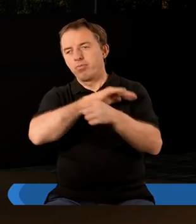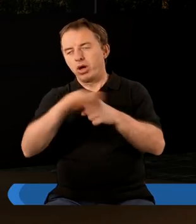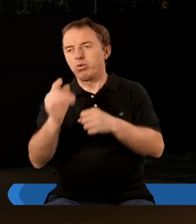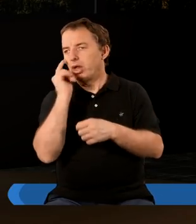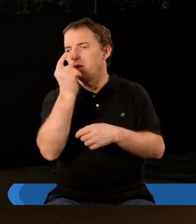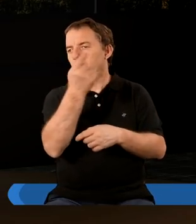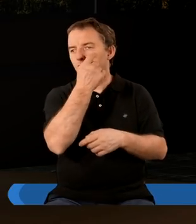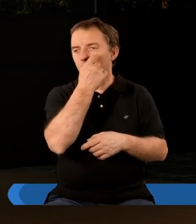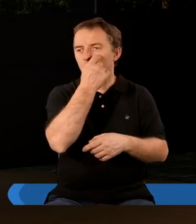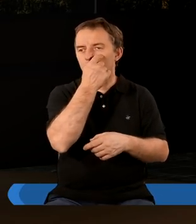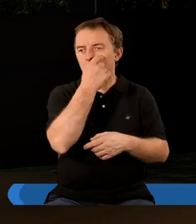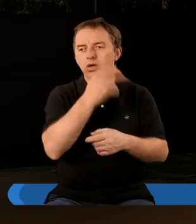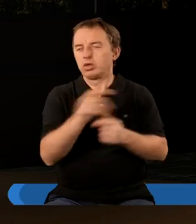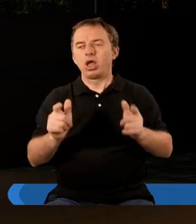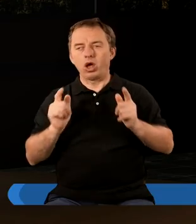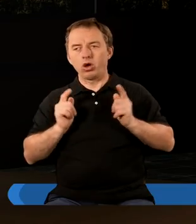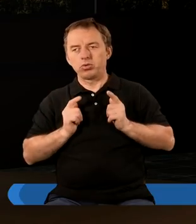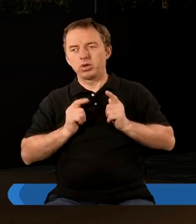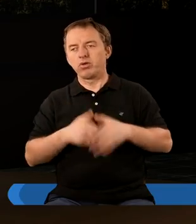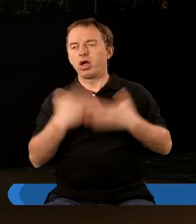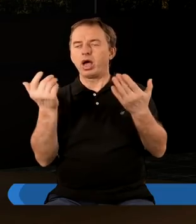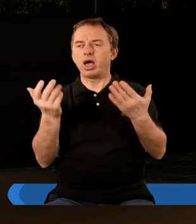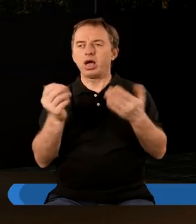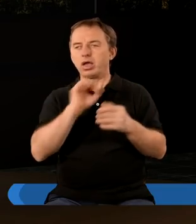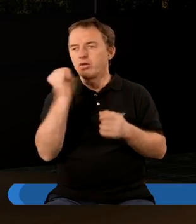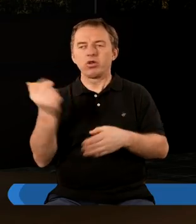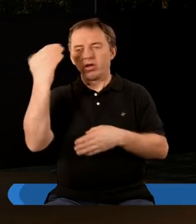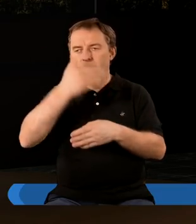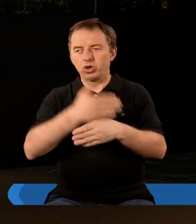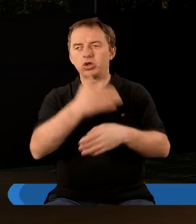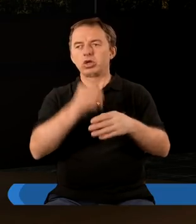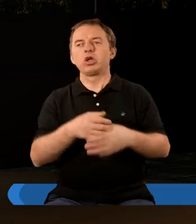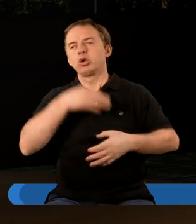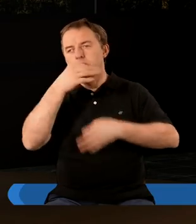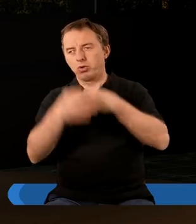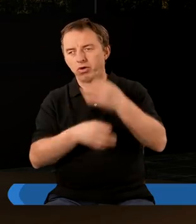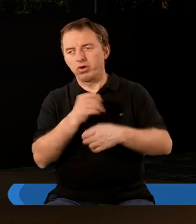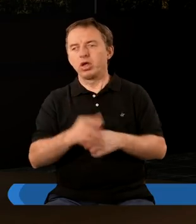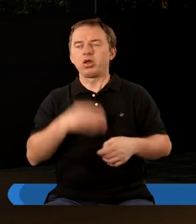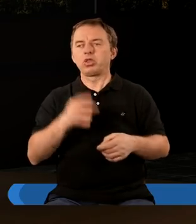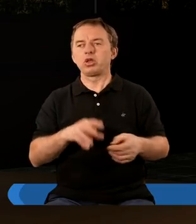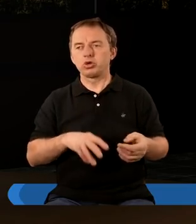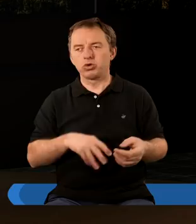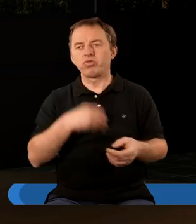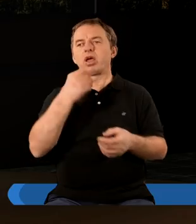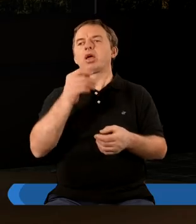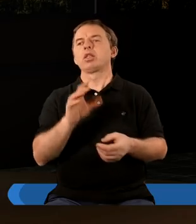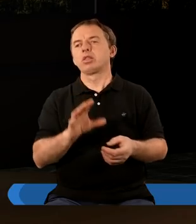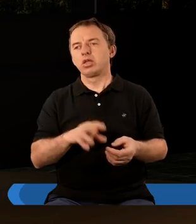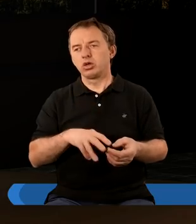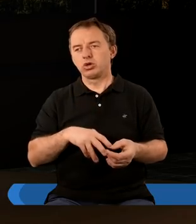pełne oczu. I nie odpoczywając ani w dzień, ani w nocy śpiewały. Święty,